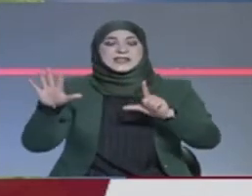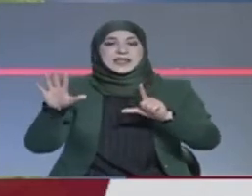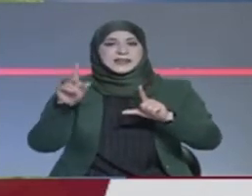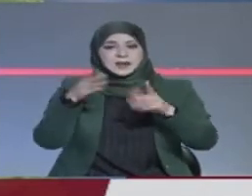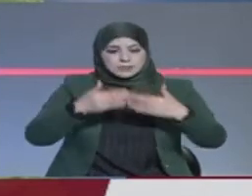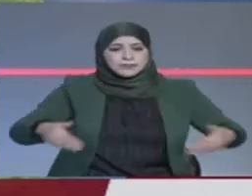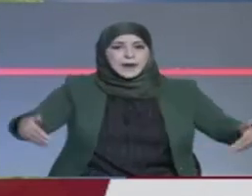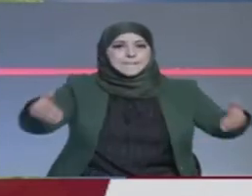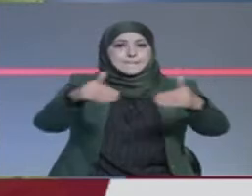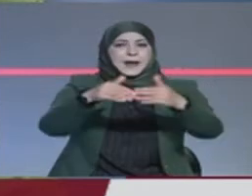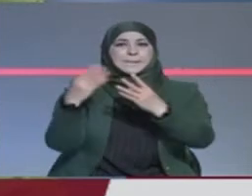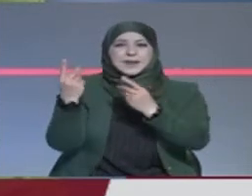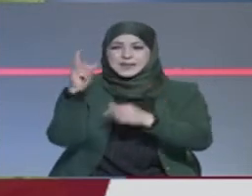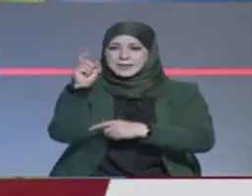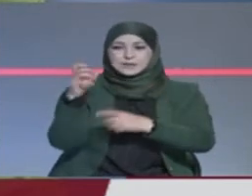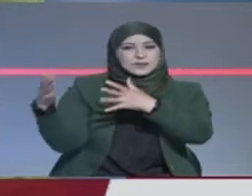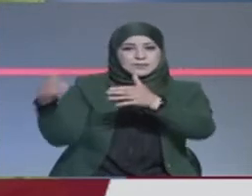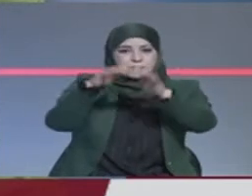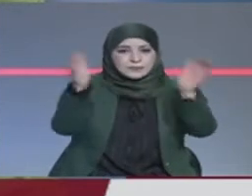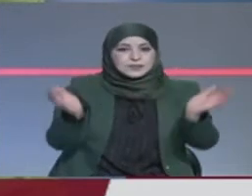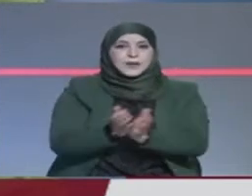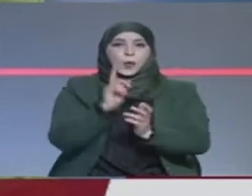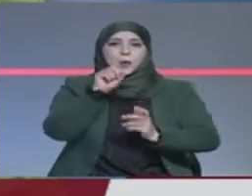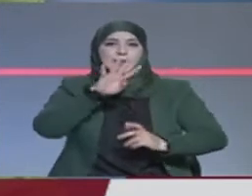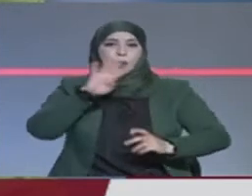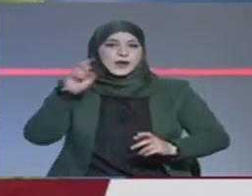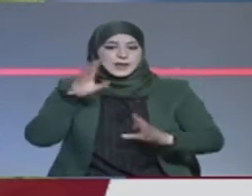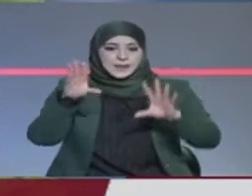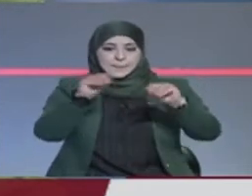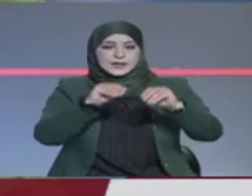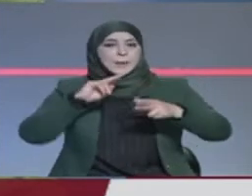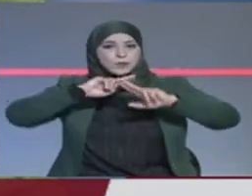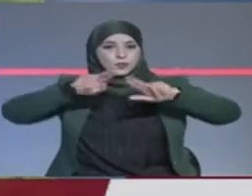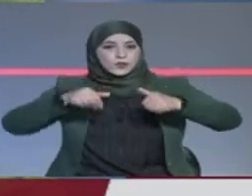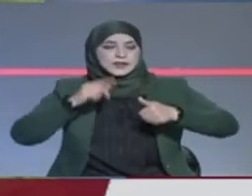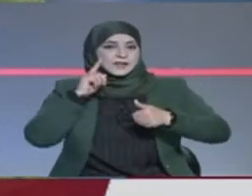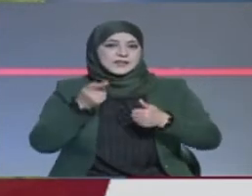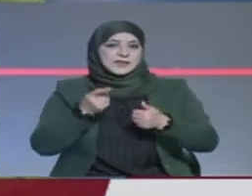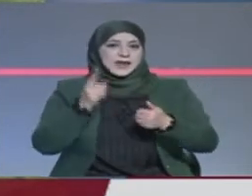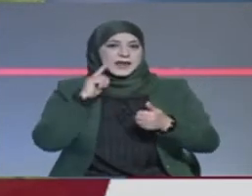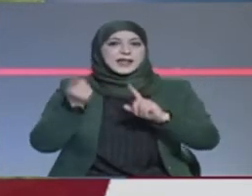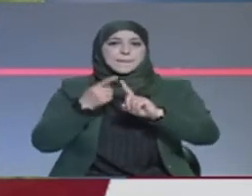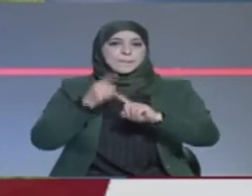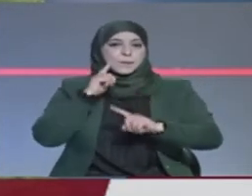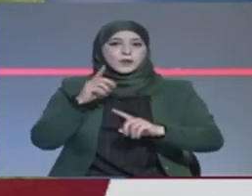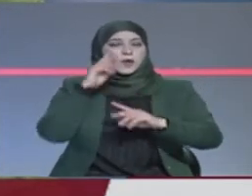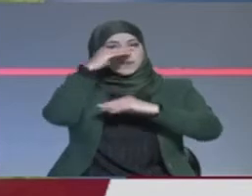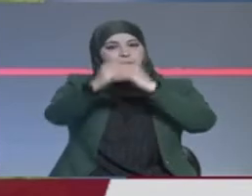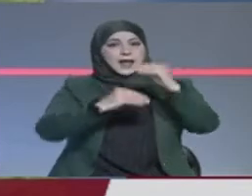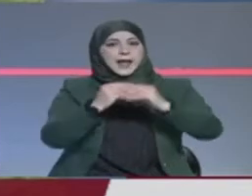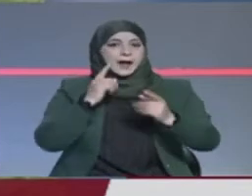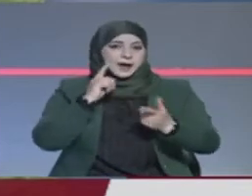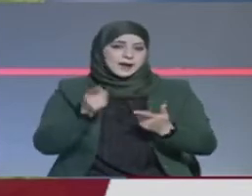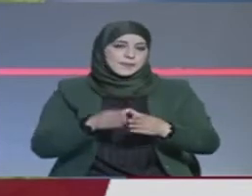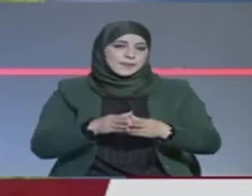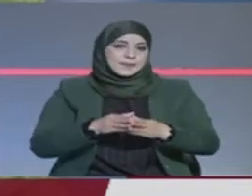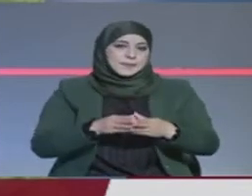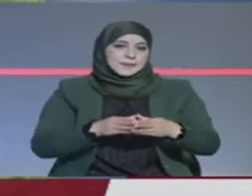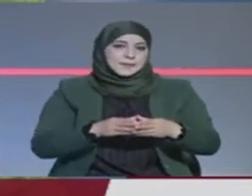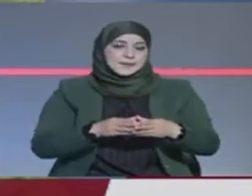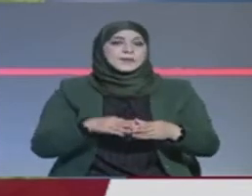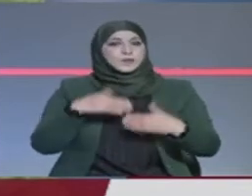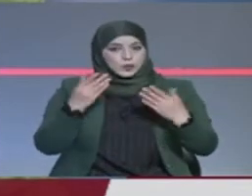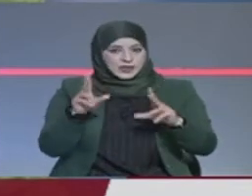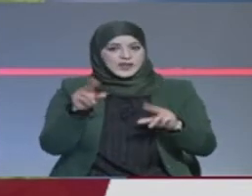منطقة مصنفة في اتفاقية رمسار ذات أهمية عالمية وعندنا